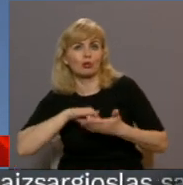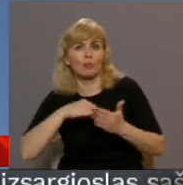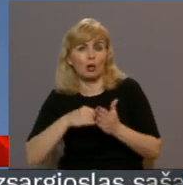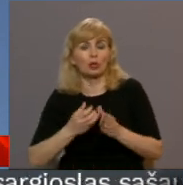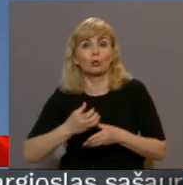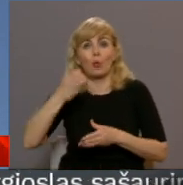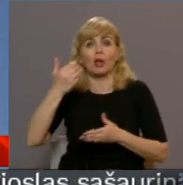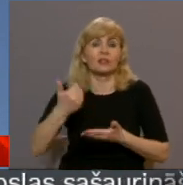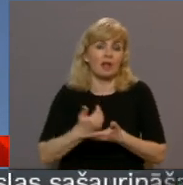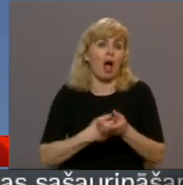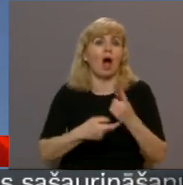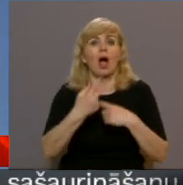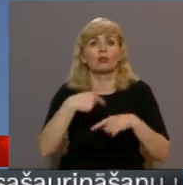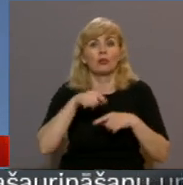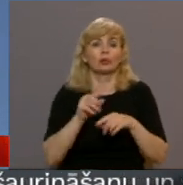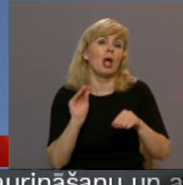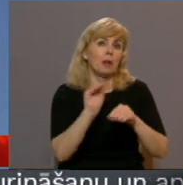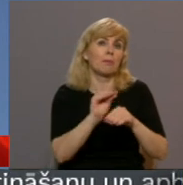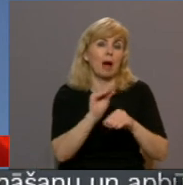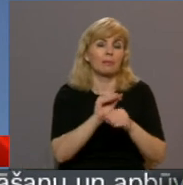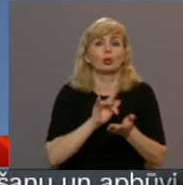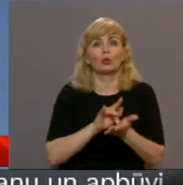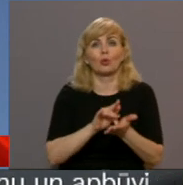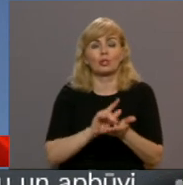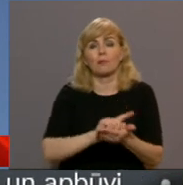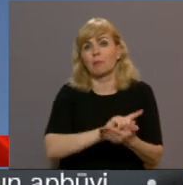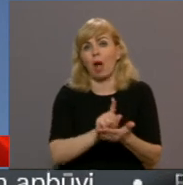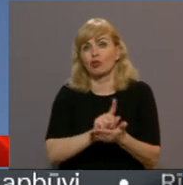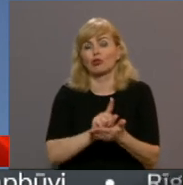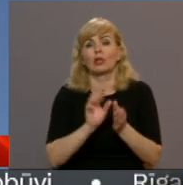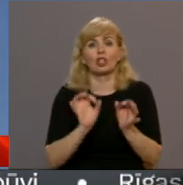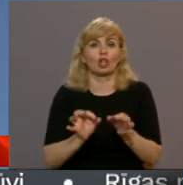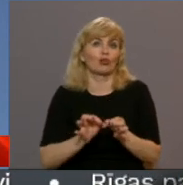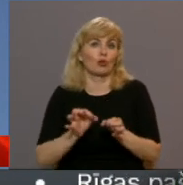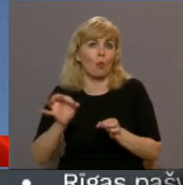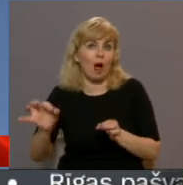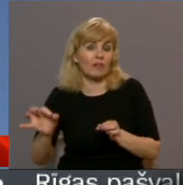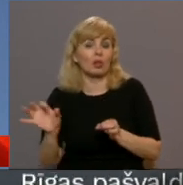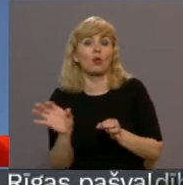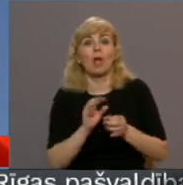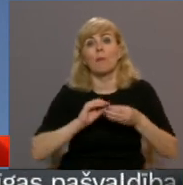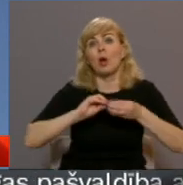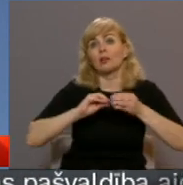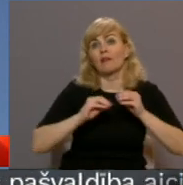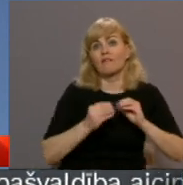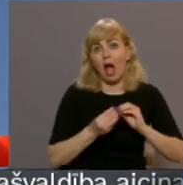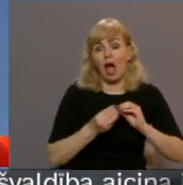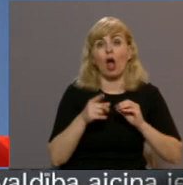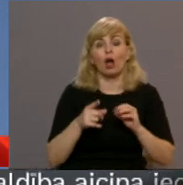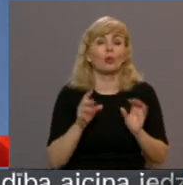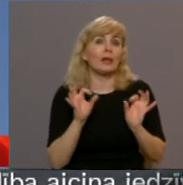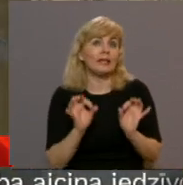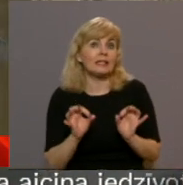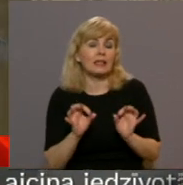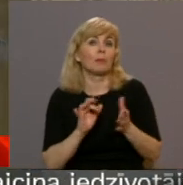atjaunots un turpmēk papildinās šo turismu maršrutu novadā. Ņemot vairāk, ka īsti